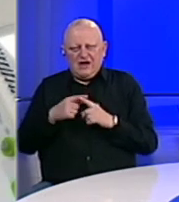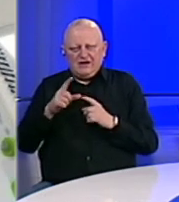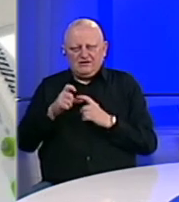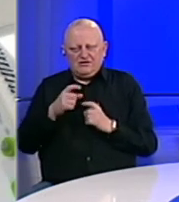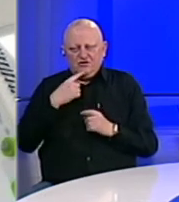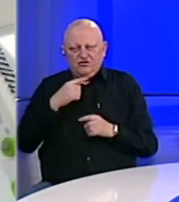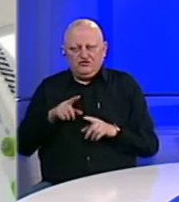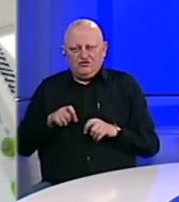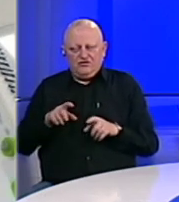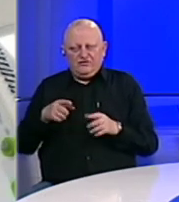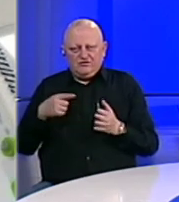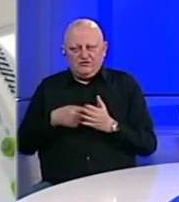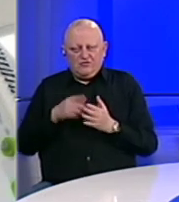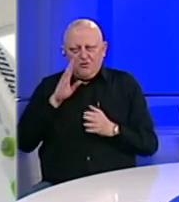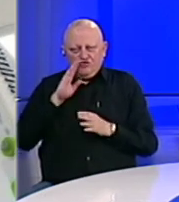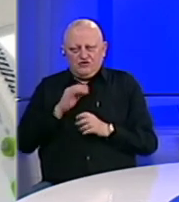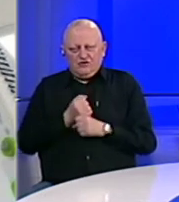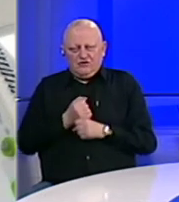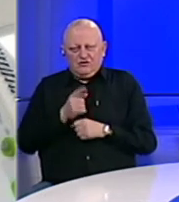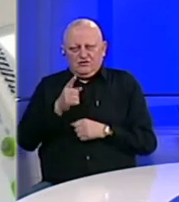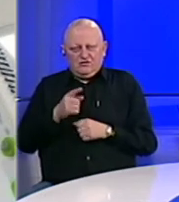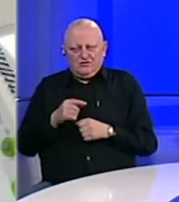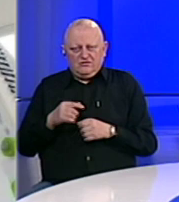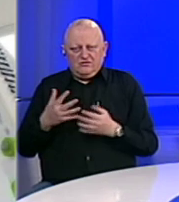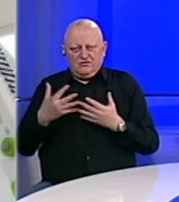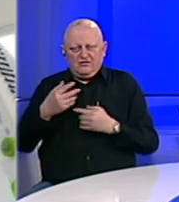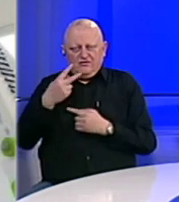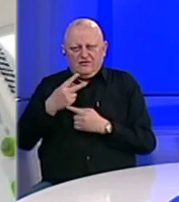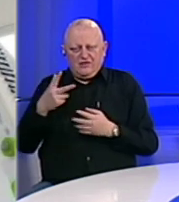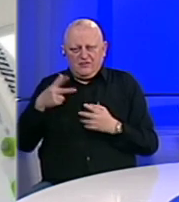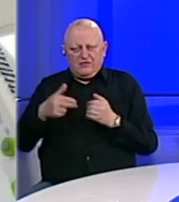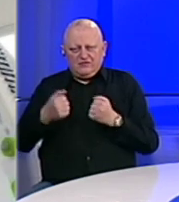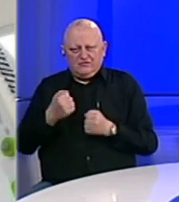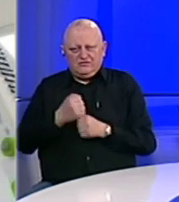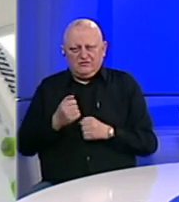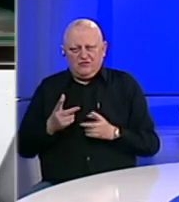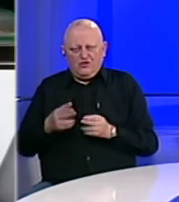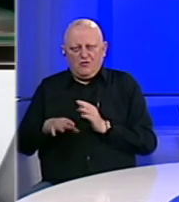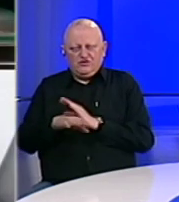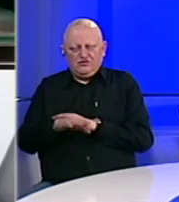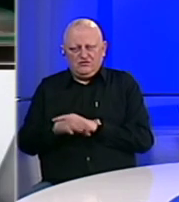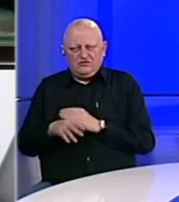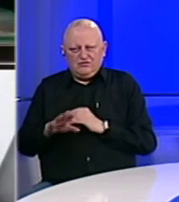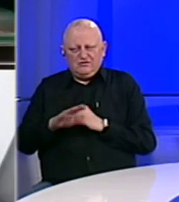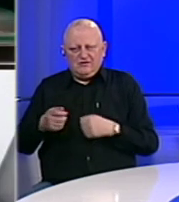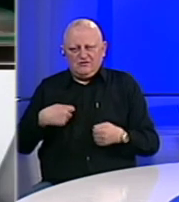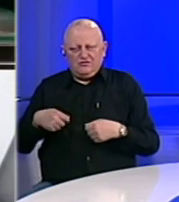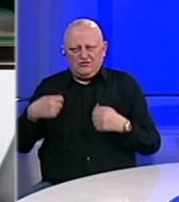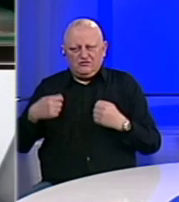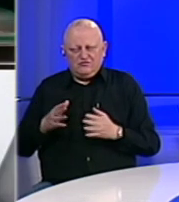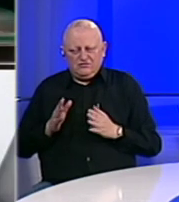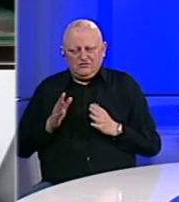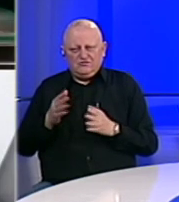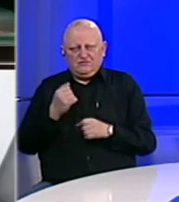Nakon što je koronavirus pogodio Bosnu i Hercegovinu, u njegovoj start-up firmi prekinuta je dosadašnja proizvodnja robotskih ruku i svi proizvodni kapaciteti